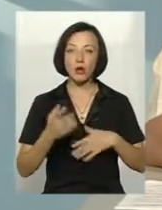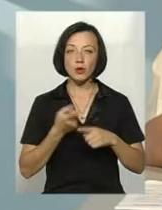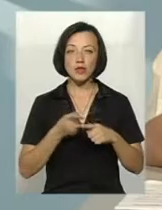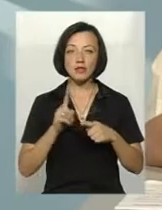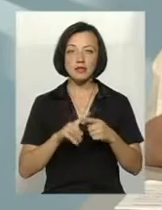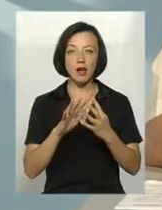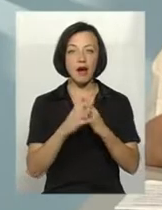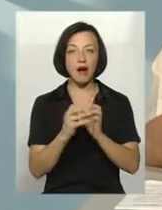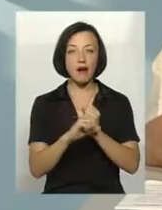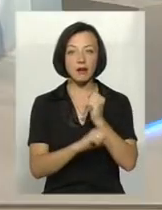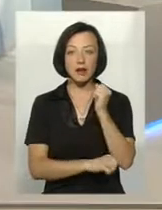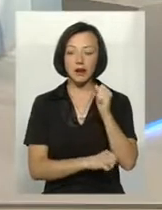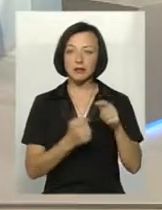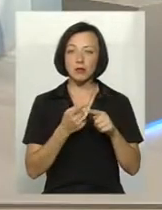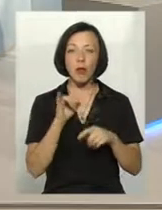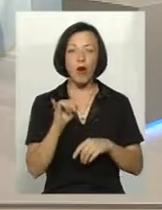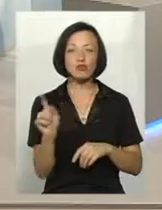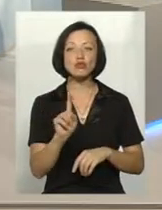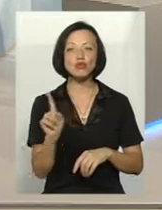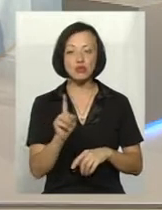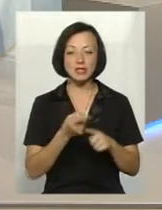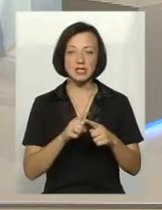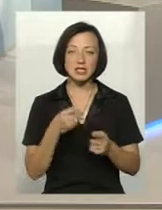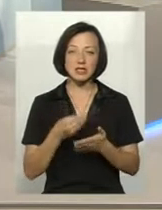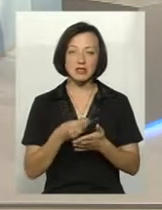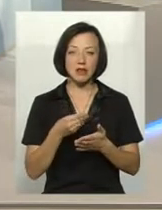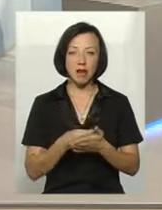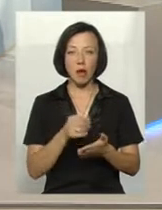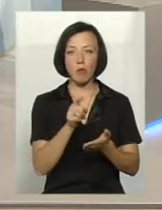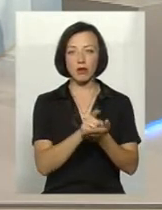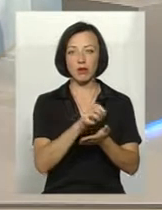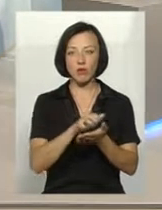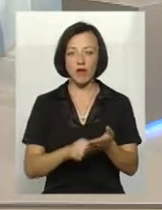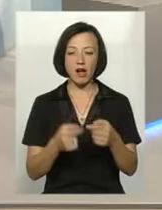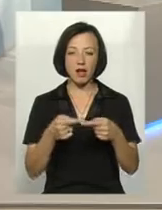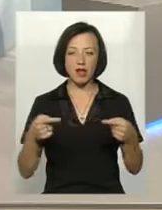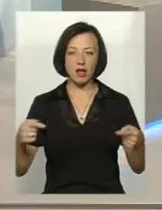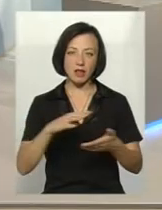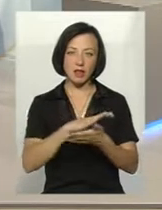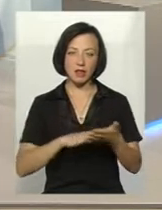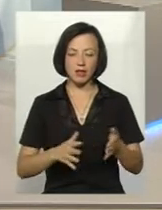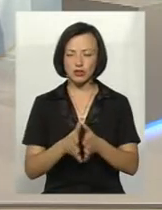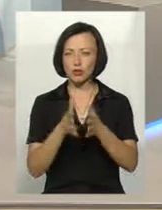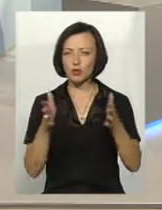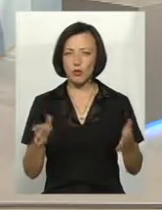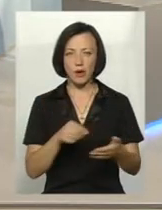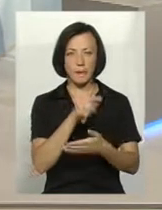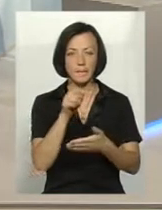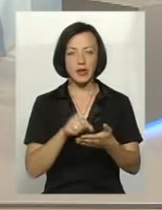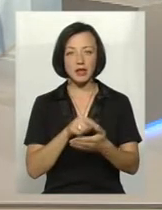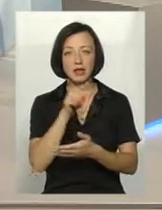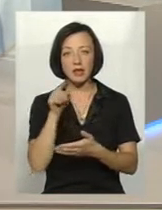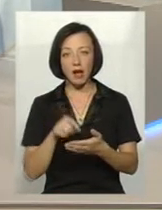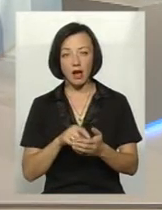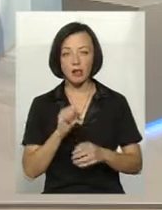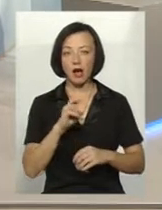вкриється негативно, сторона – це цінова політика, оподаткування і так далі. Це досить широке питання. Але